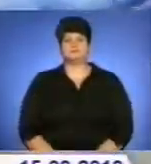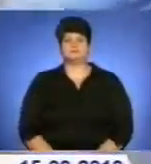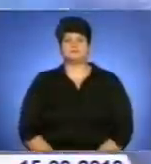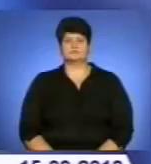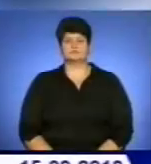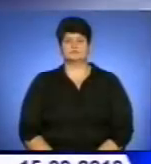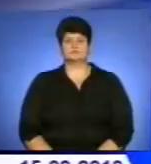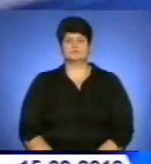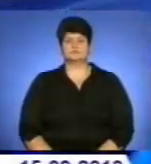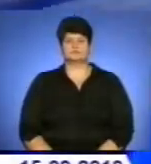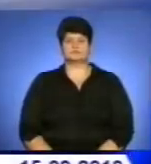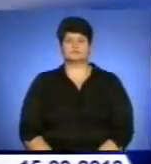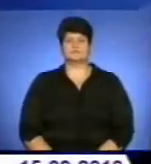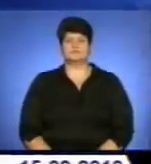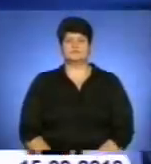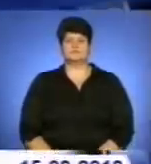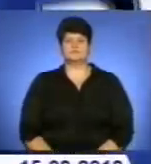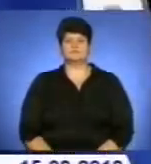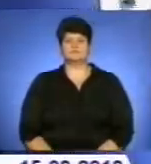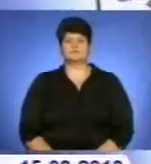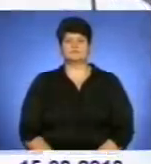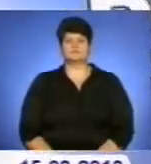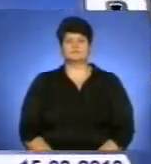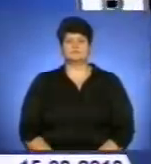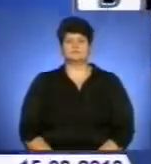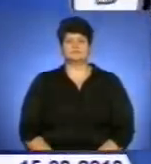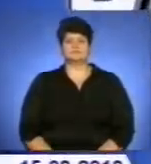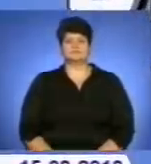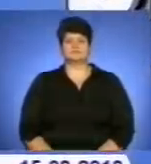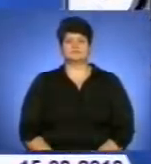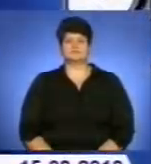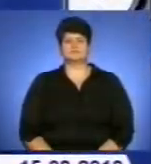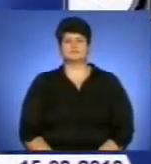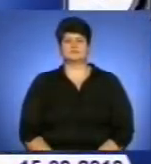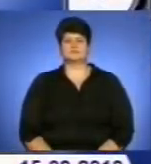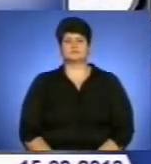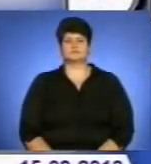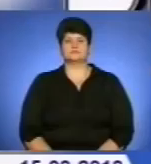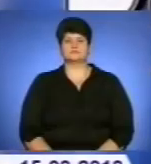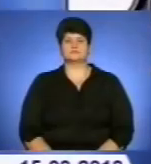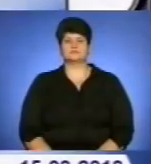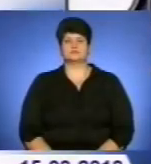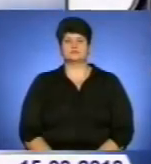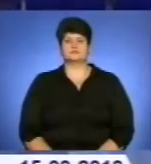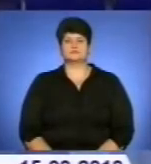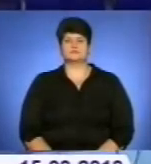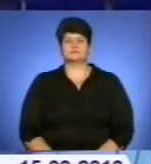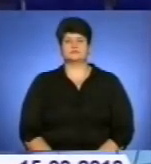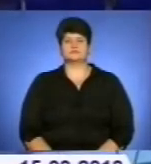яке вночі відтам в догоду себе снігами